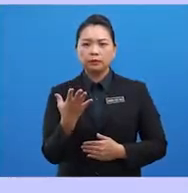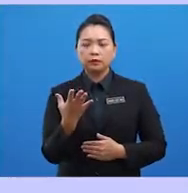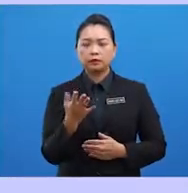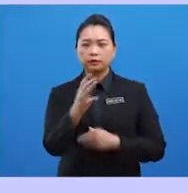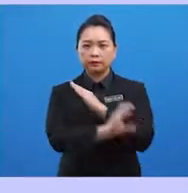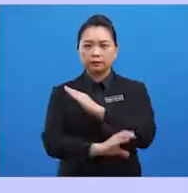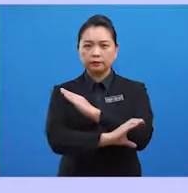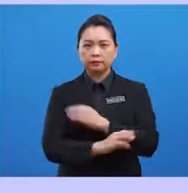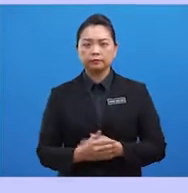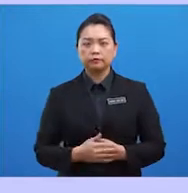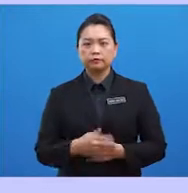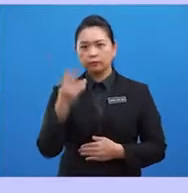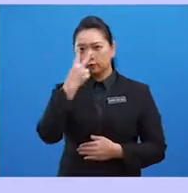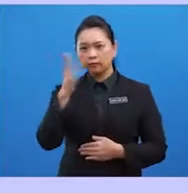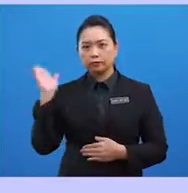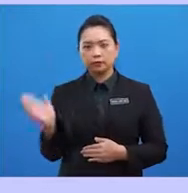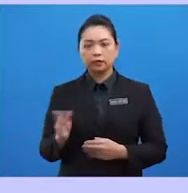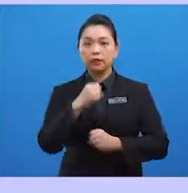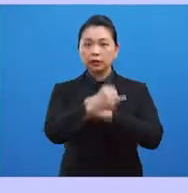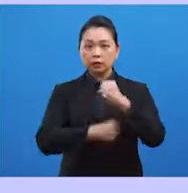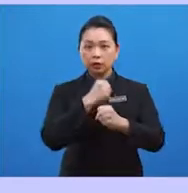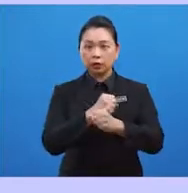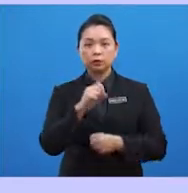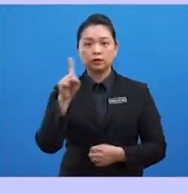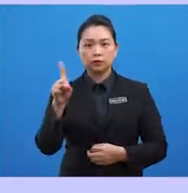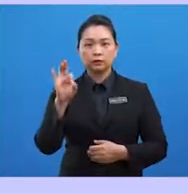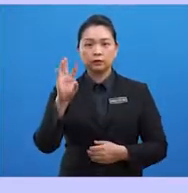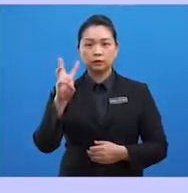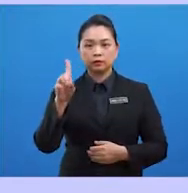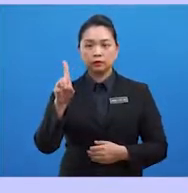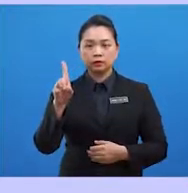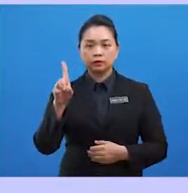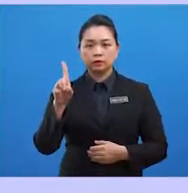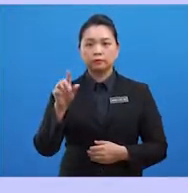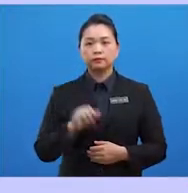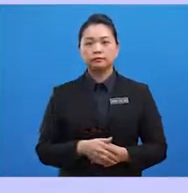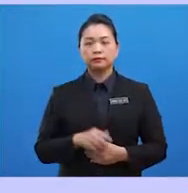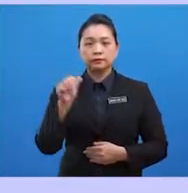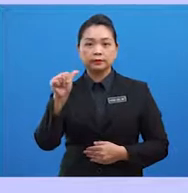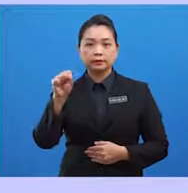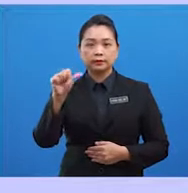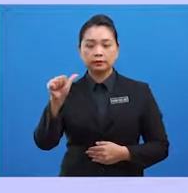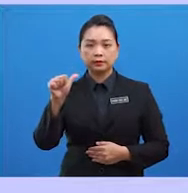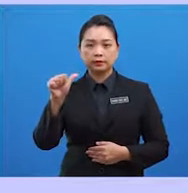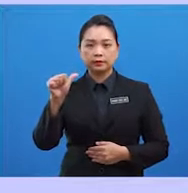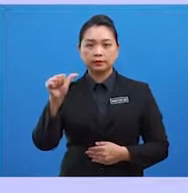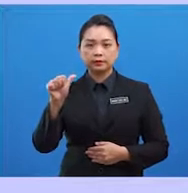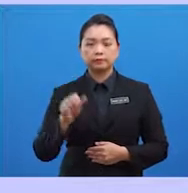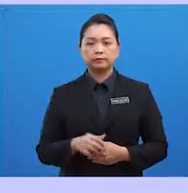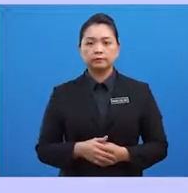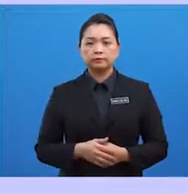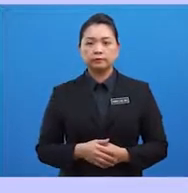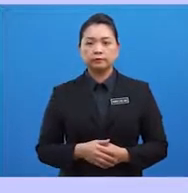Pada tahun 1961, ASA atau Association of